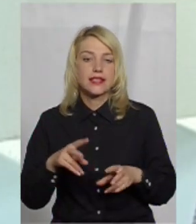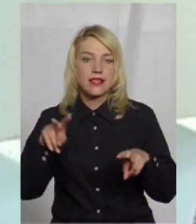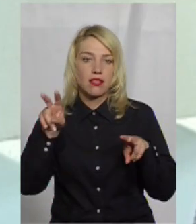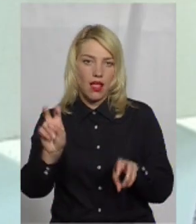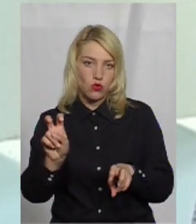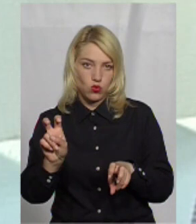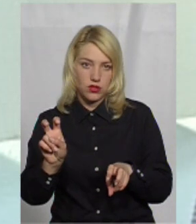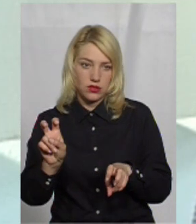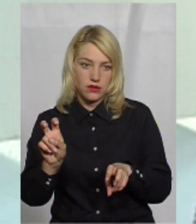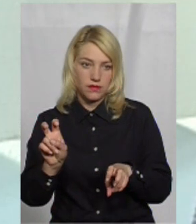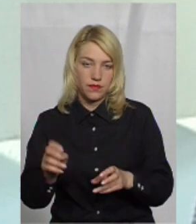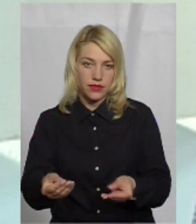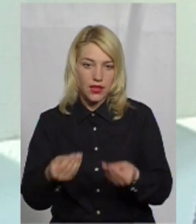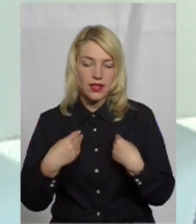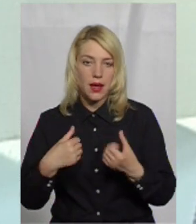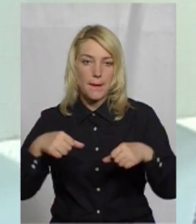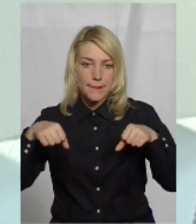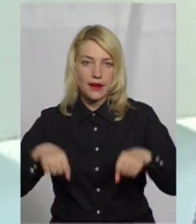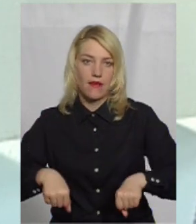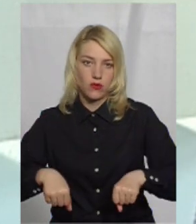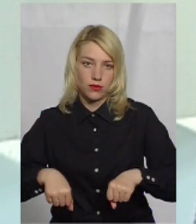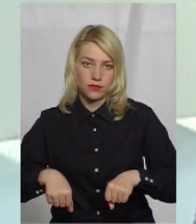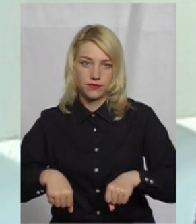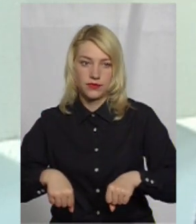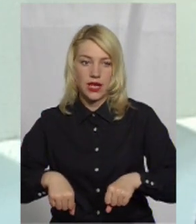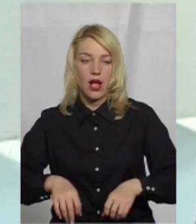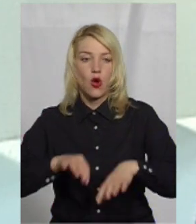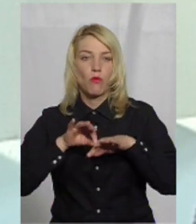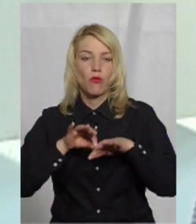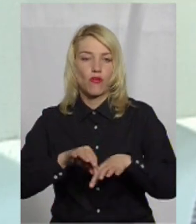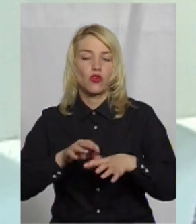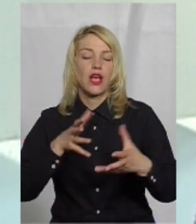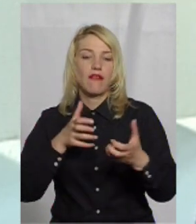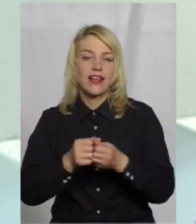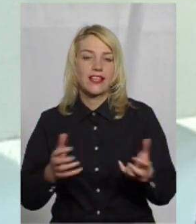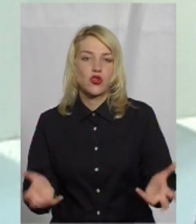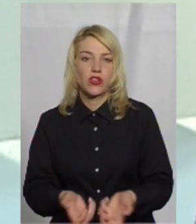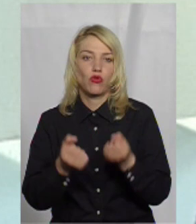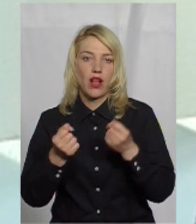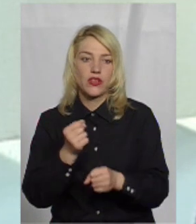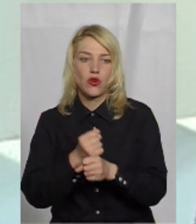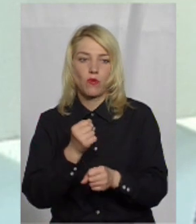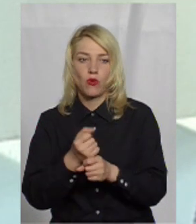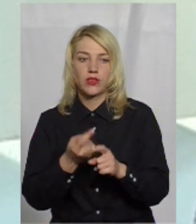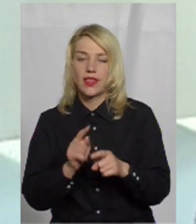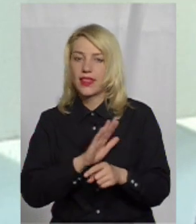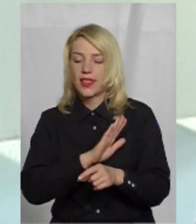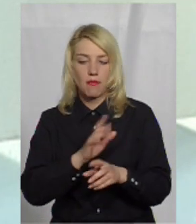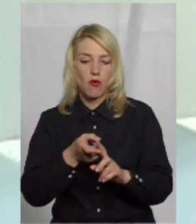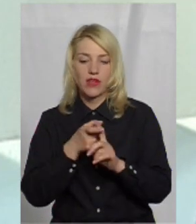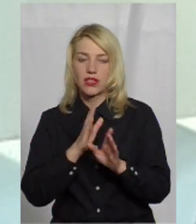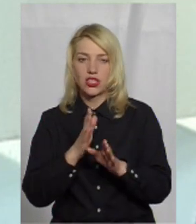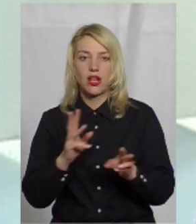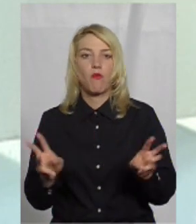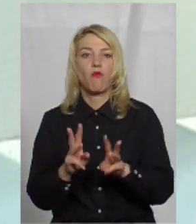так казати, надає нам право проводити аварійно-рятувальні роботи. Це не пов'язано лише з